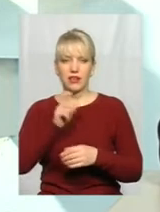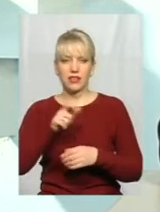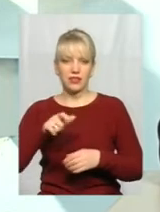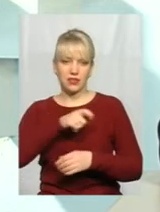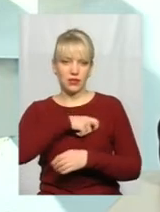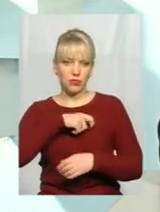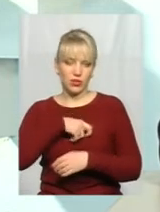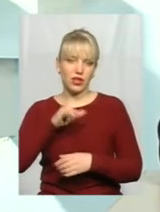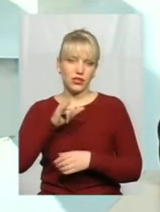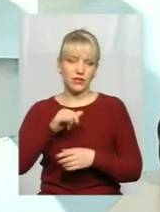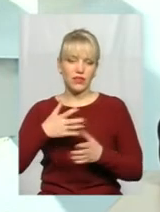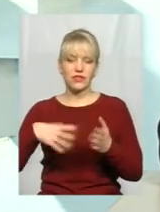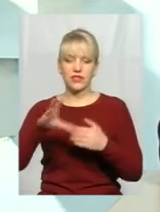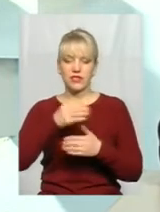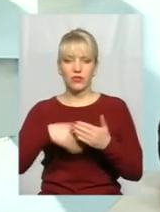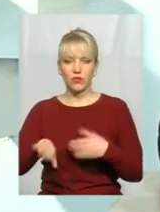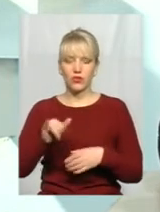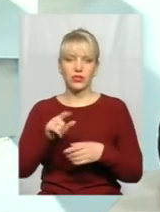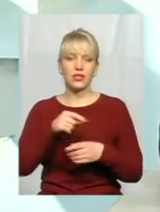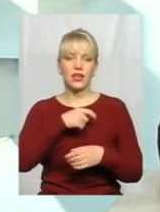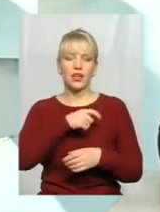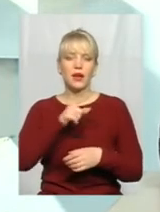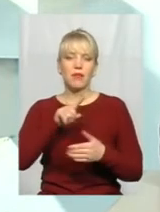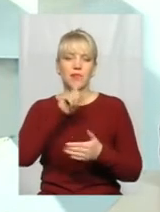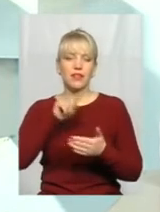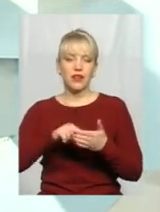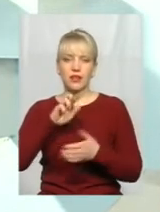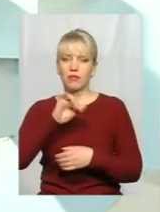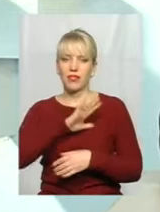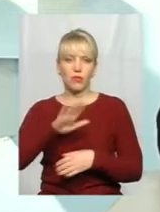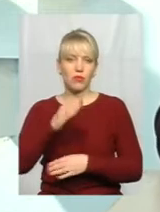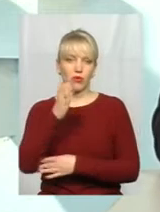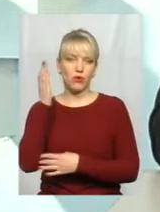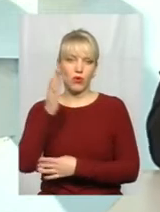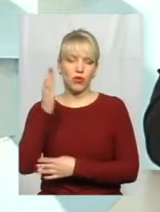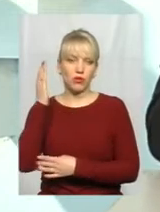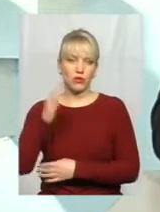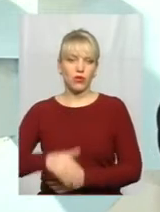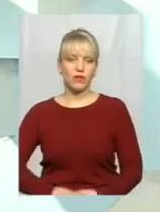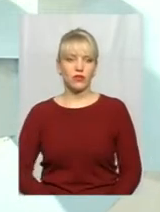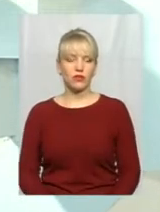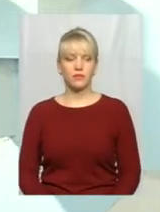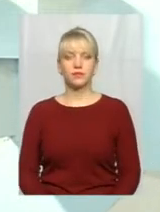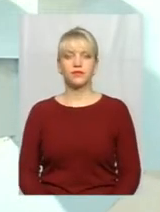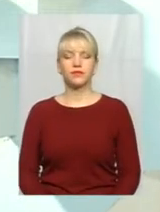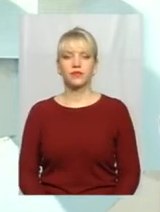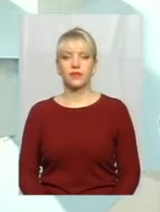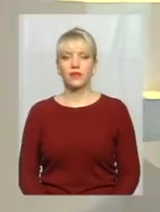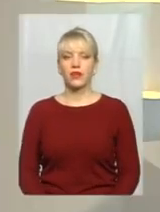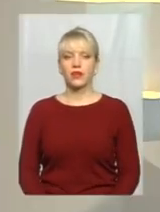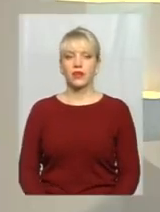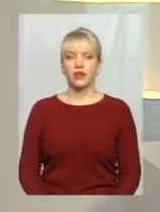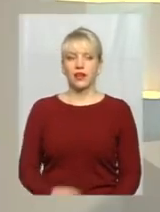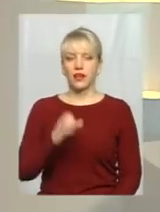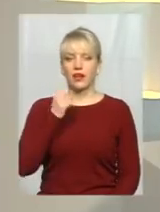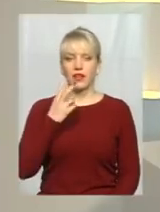всі виходять, і питання не було би проголосовано. Ну, коротко, а потім далі в розмові ми будемо пояснювати свою позицію. Добре. Пане Андрій, я бачу,